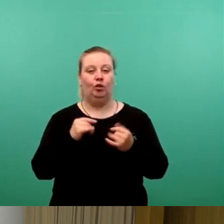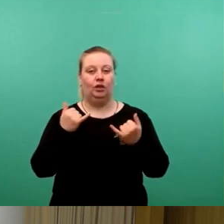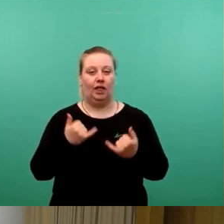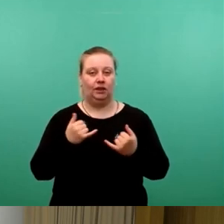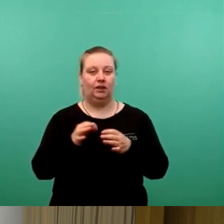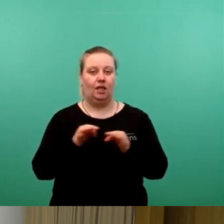Tagesordnungspunkt ist.